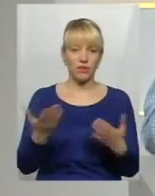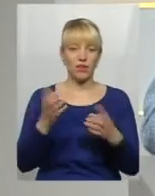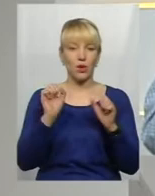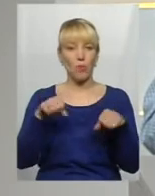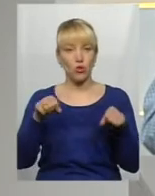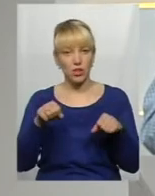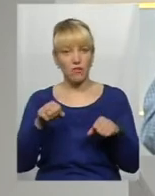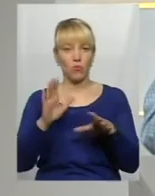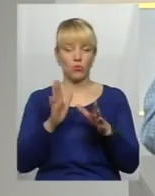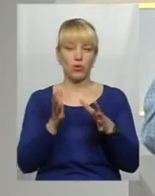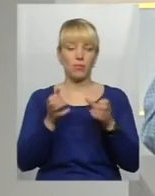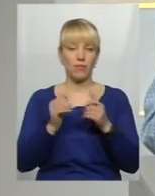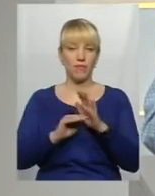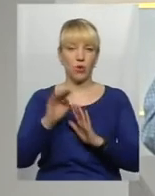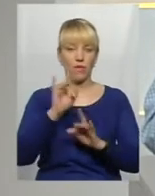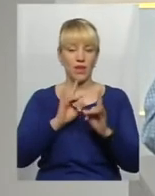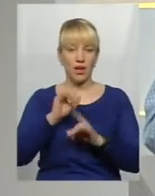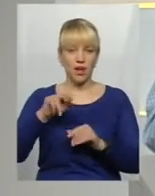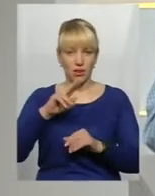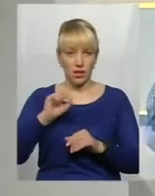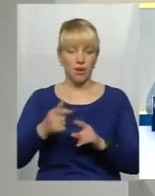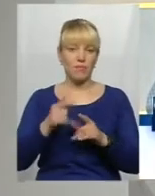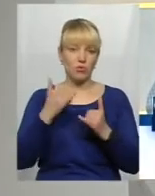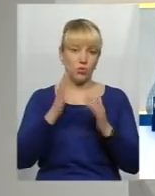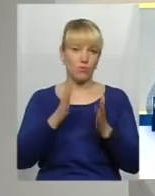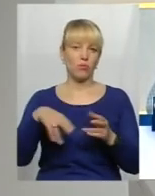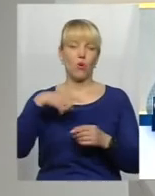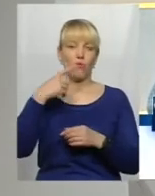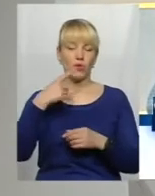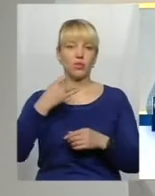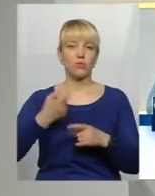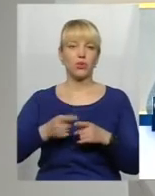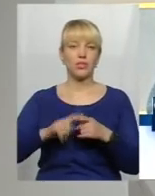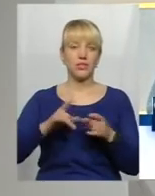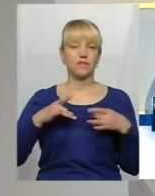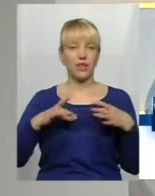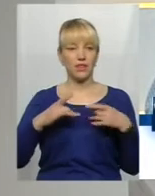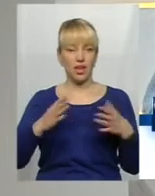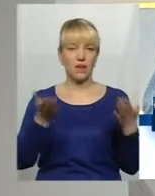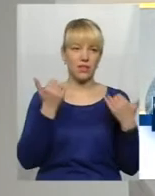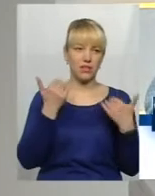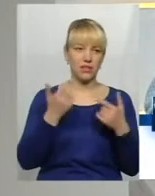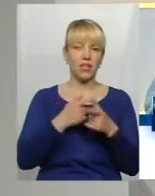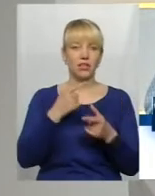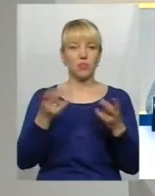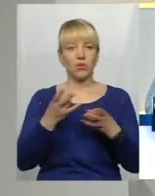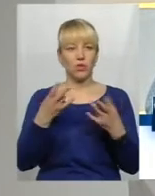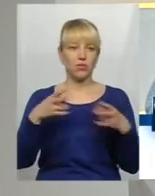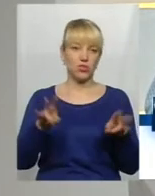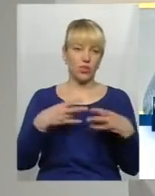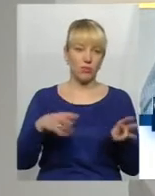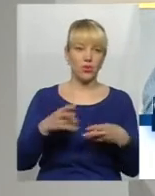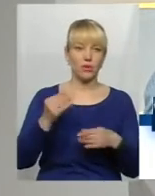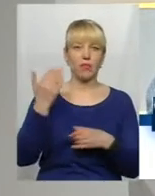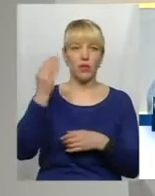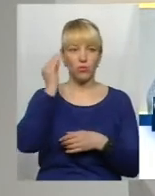можливо, в нас щось зміниться. Отож, сьогодні ми будемо говорити про ці якраз свята і вихідні, які потрібні чи не потрібні на